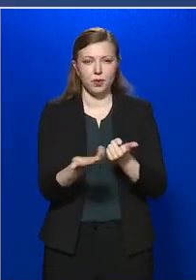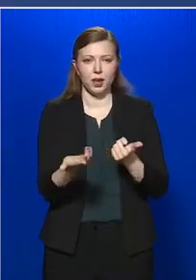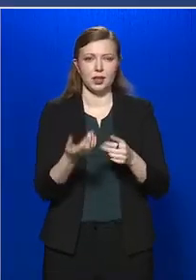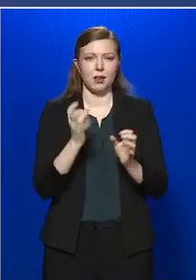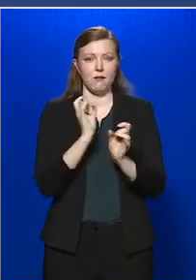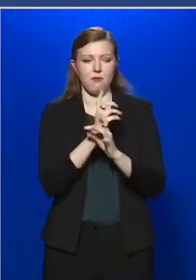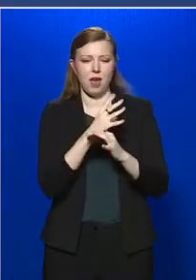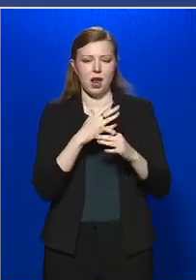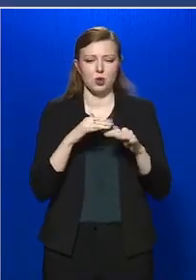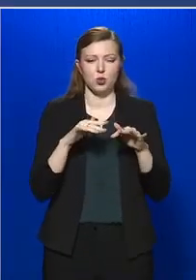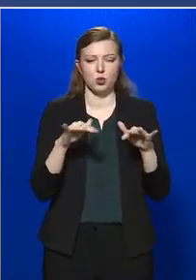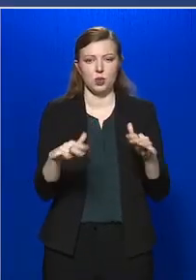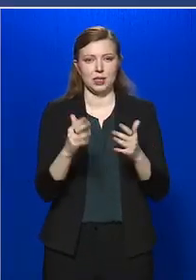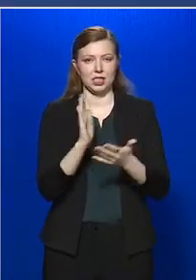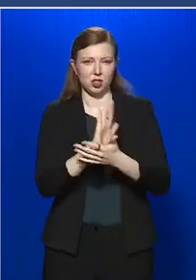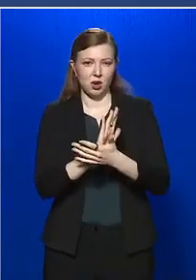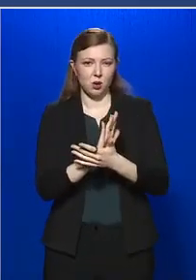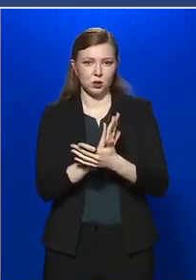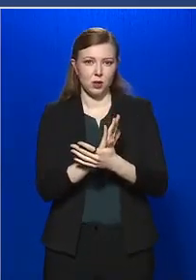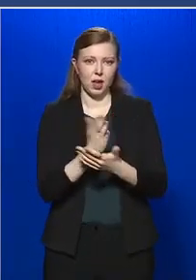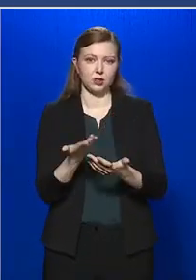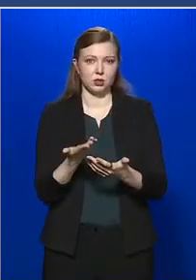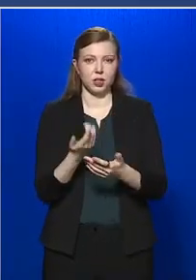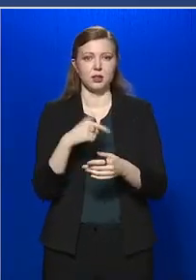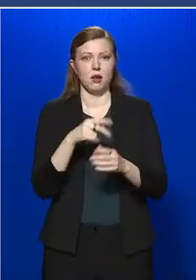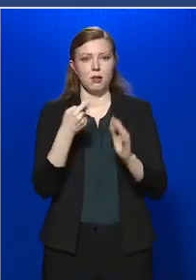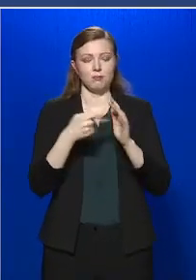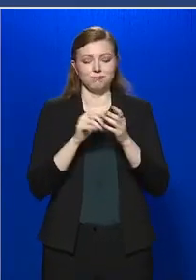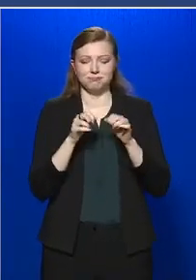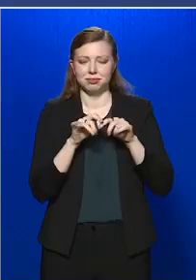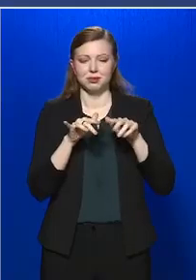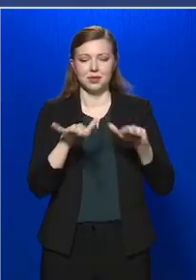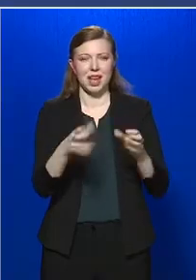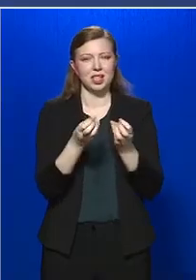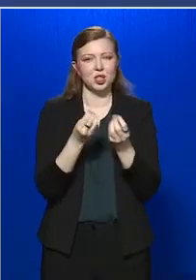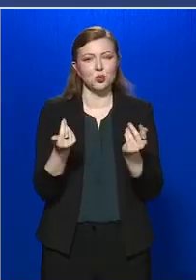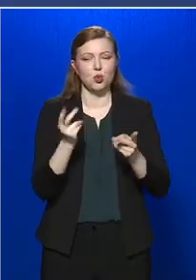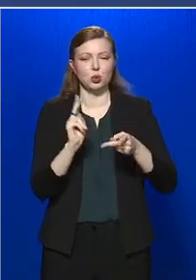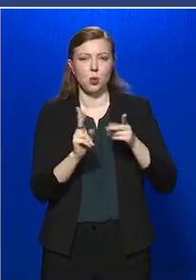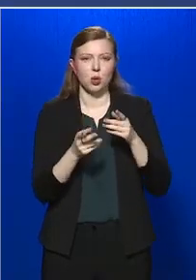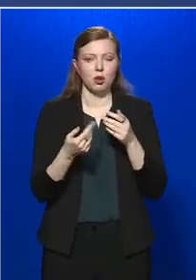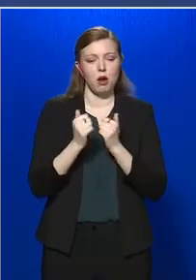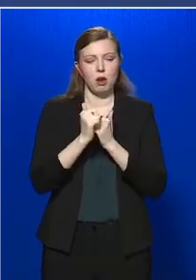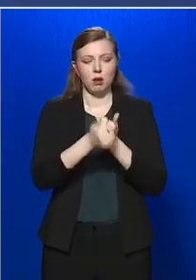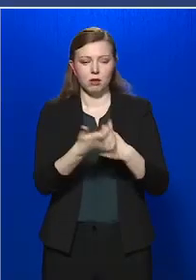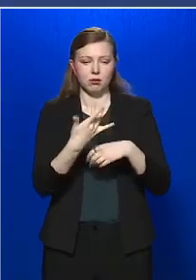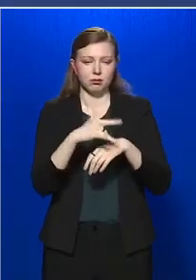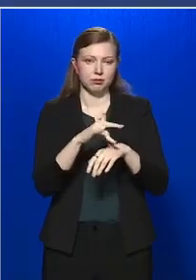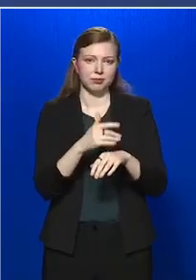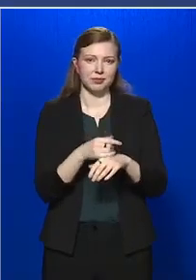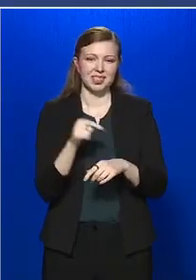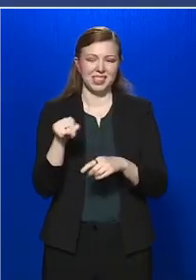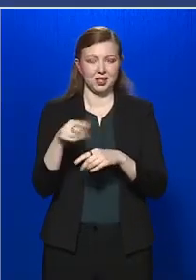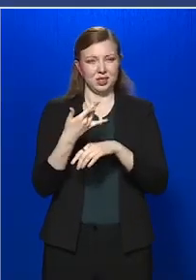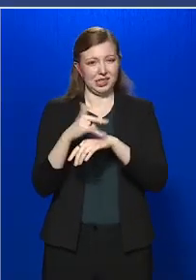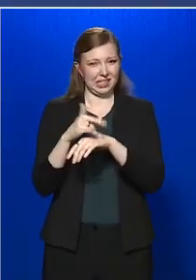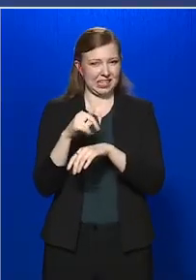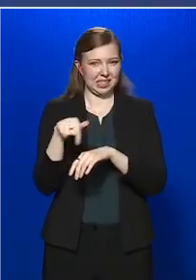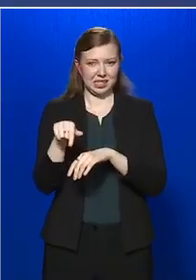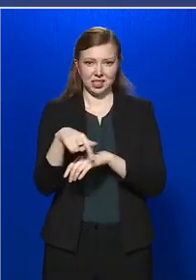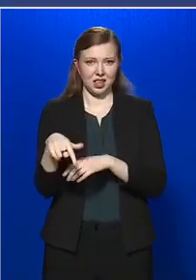fertőződésnek az igazolását, annak a terjedési módját követni. De ezek a tesztek